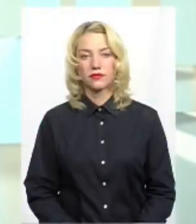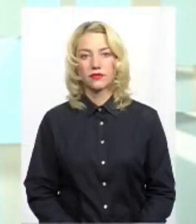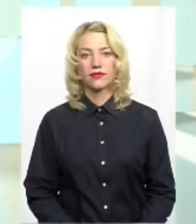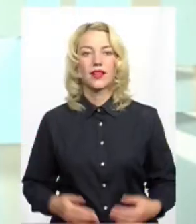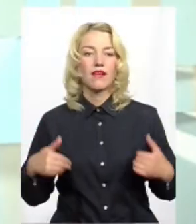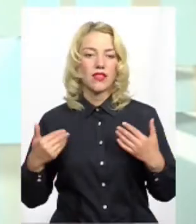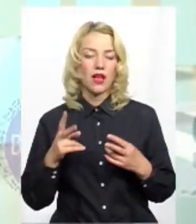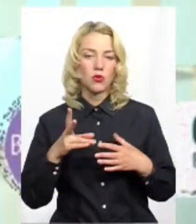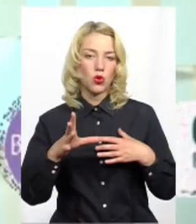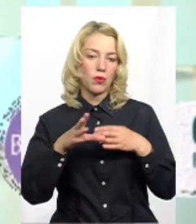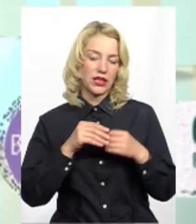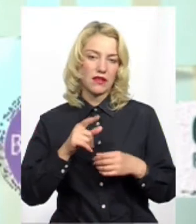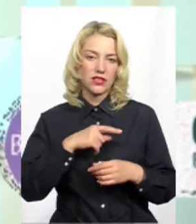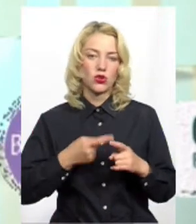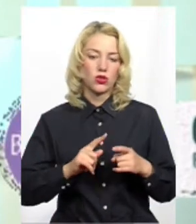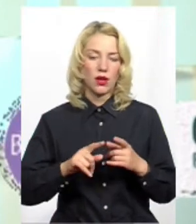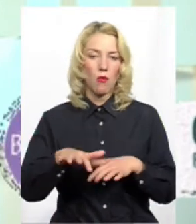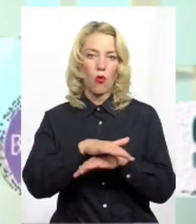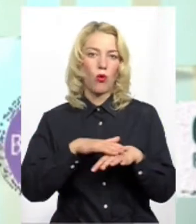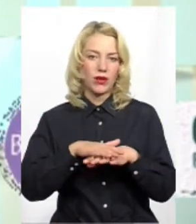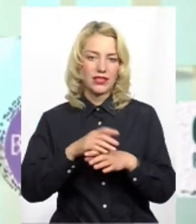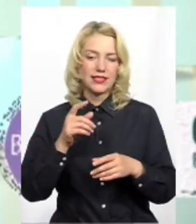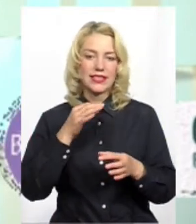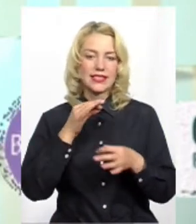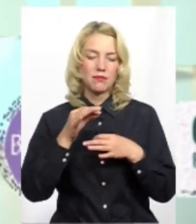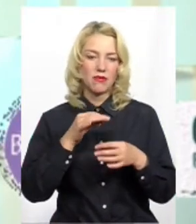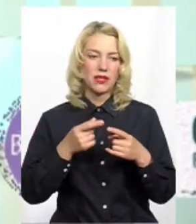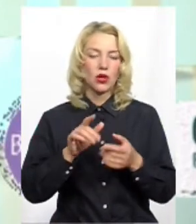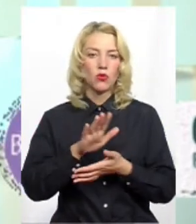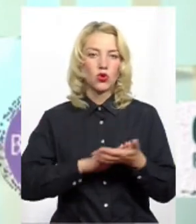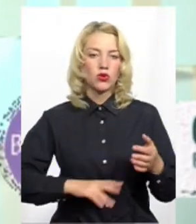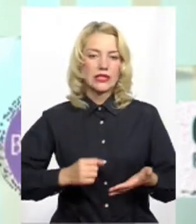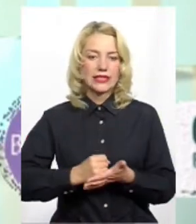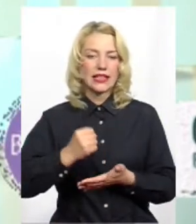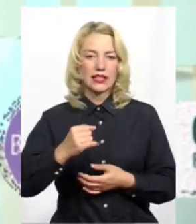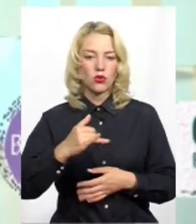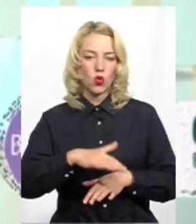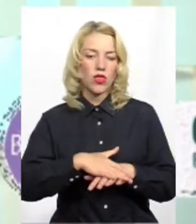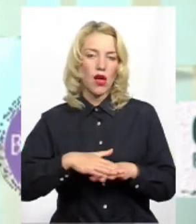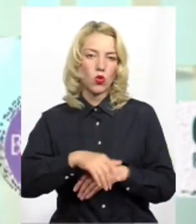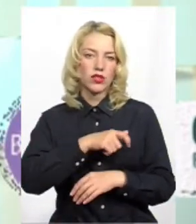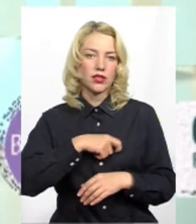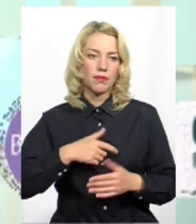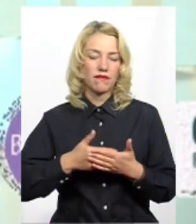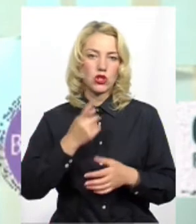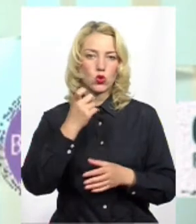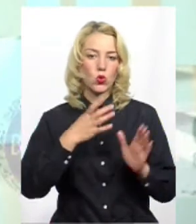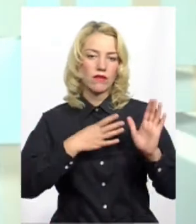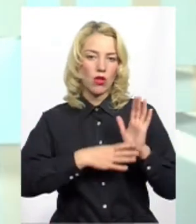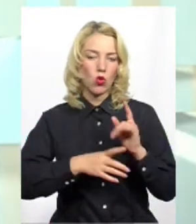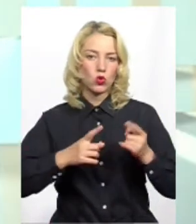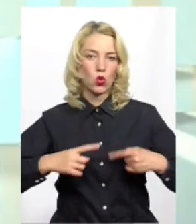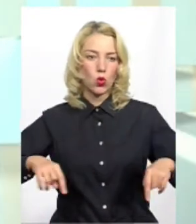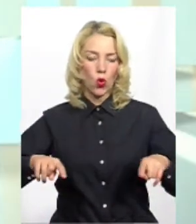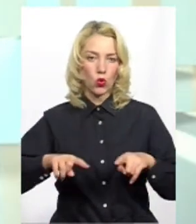Вітаємо всіх, хто щойно долучився до публічних співбесід. Продовжуємо їх з кандидатами у «Народні депутати» від 190-го